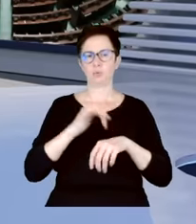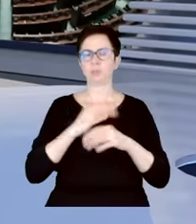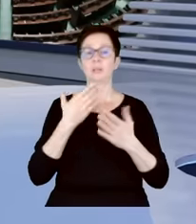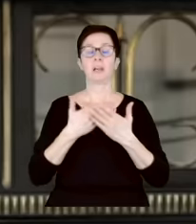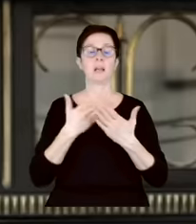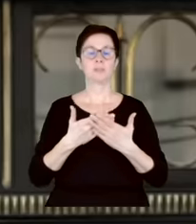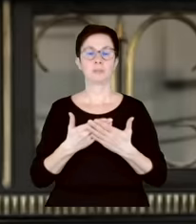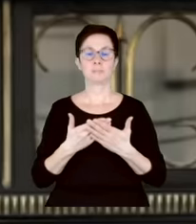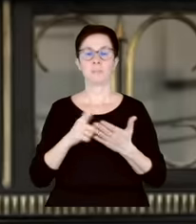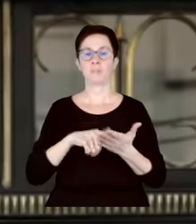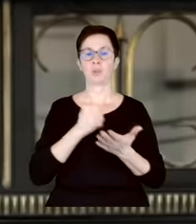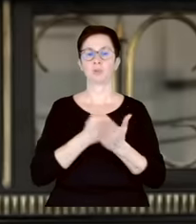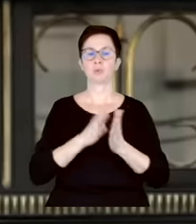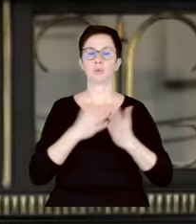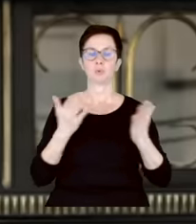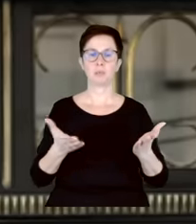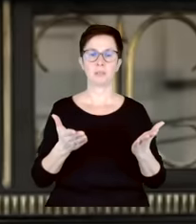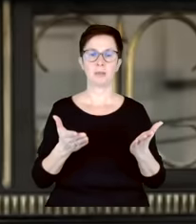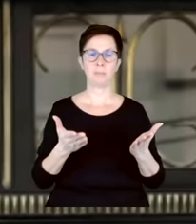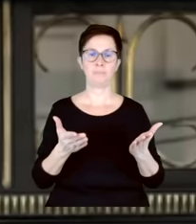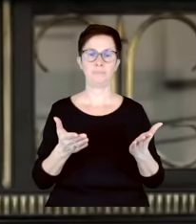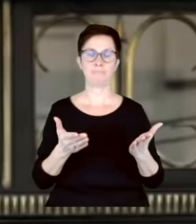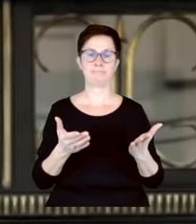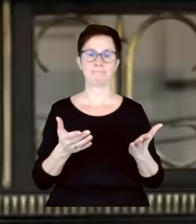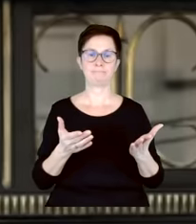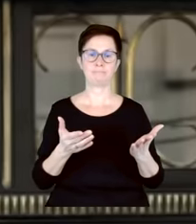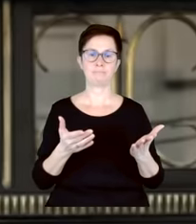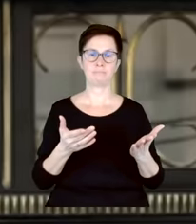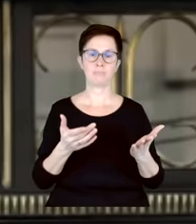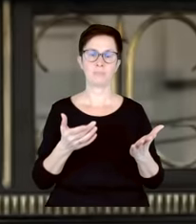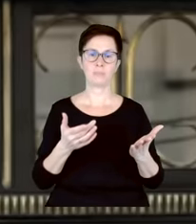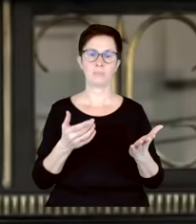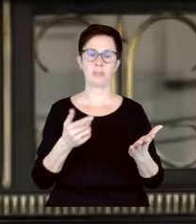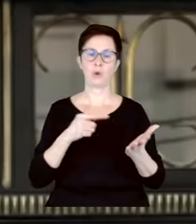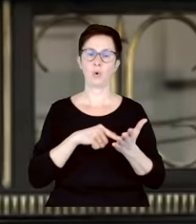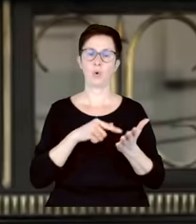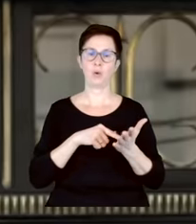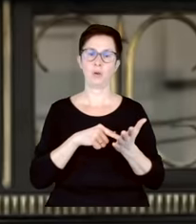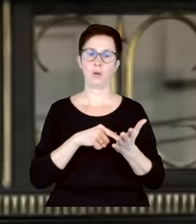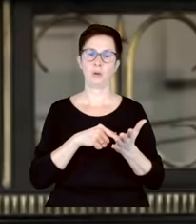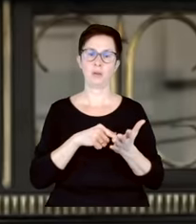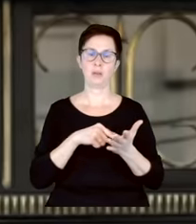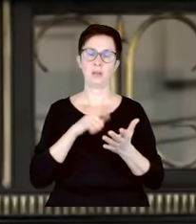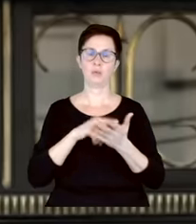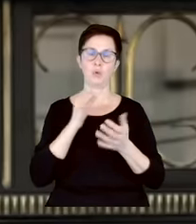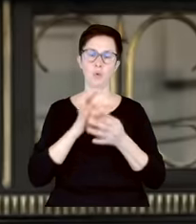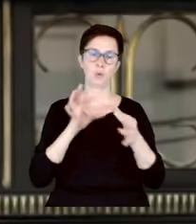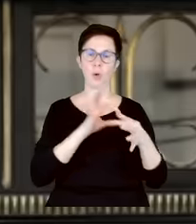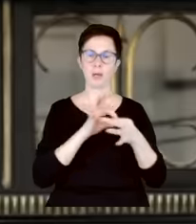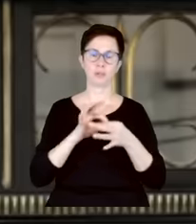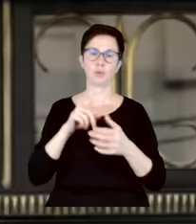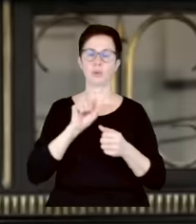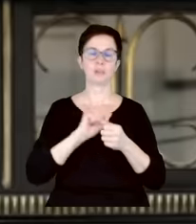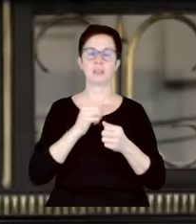Konstytucja dość powiedziała skąpomów i na ten temat wyprowadza się właśnie wykładnie związaną z tym, że to jest jakby nieograniczone prawo